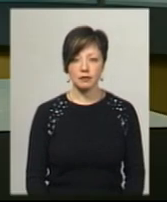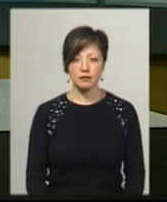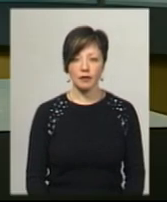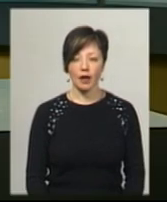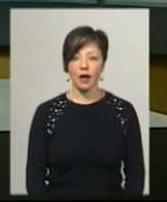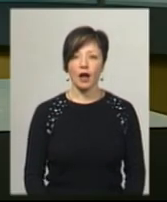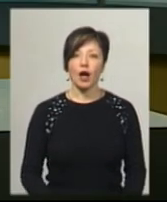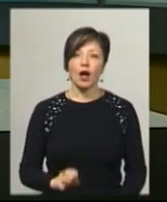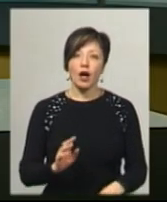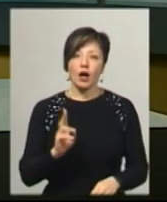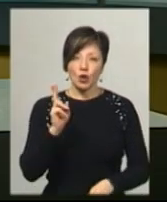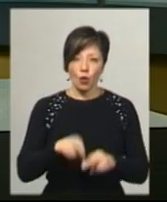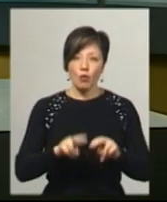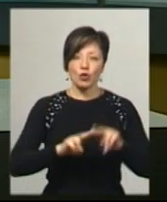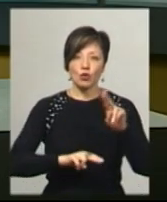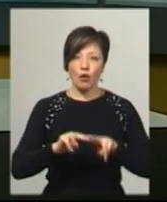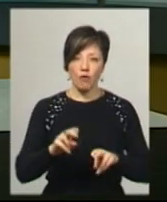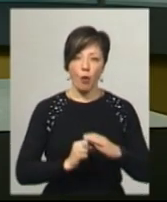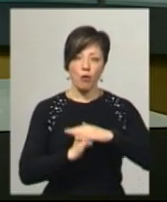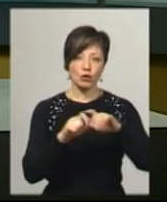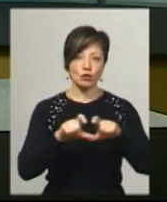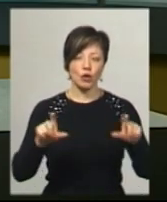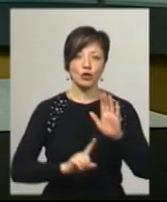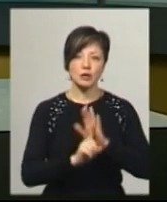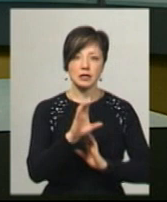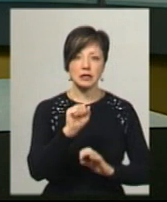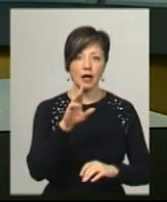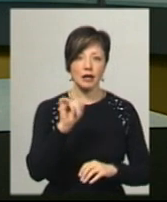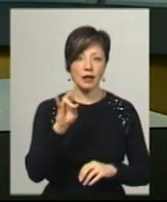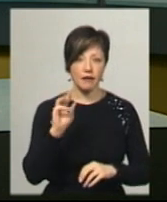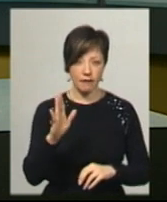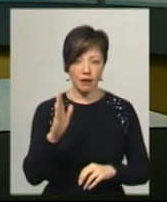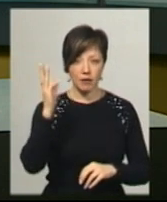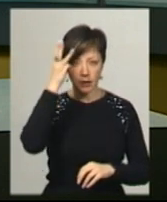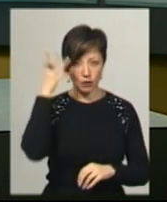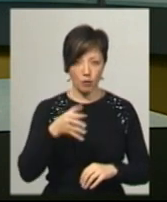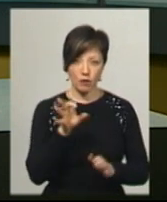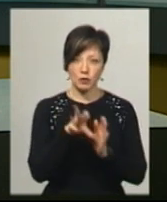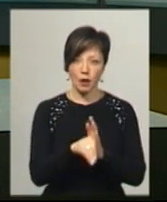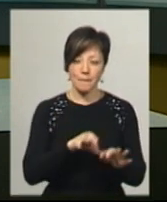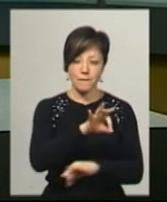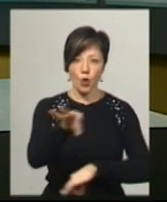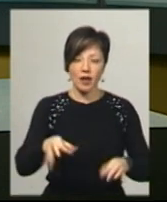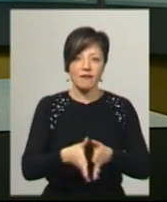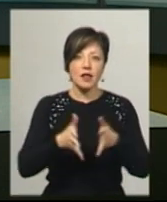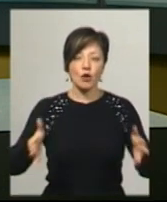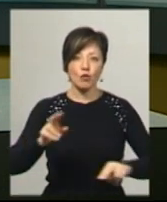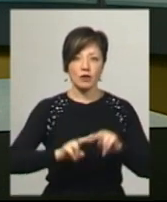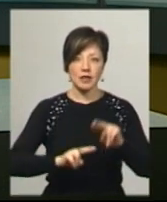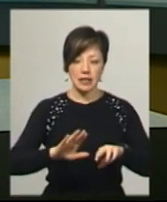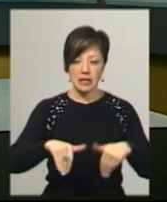Добудову опорної школи розпочали у селищі Сатинів на Хмельниччині. Вона увійшла у перелік проєкту великого будівництва,